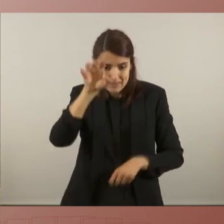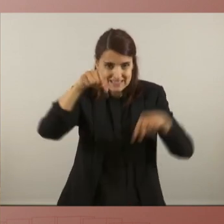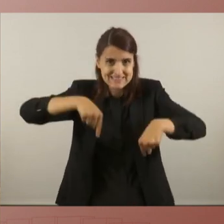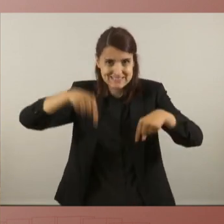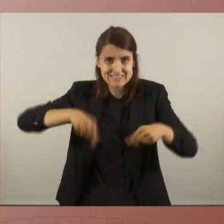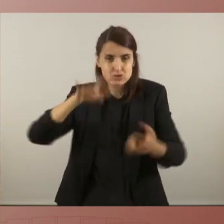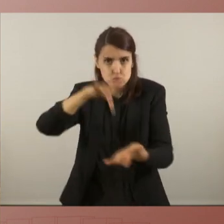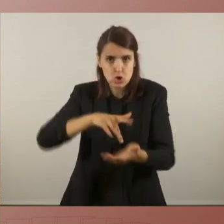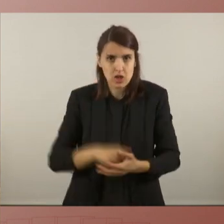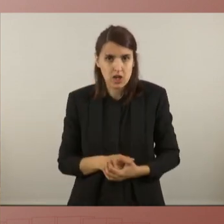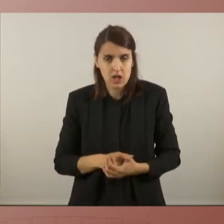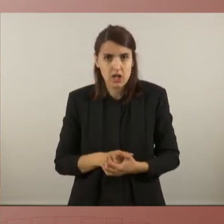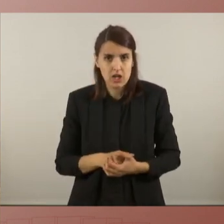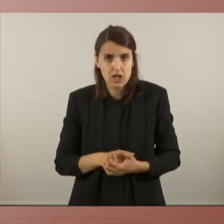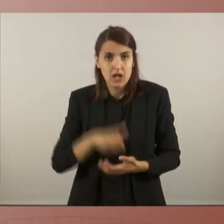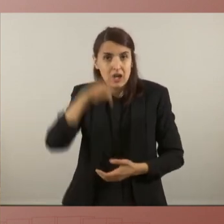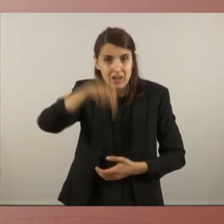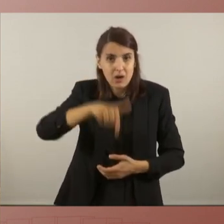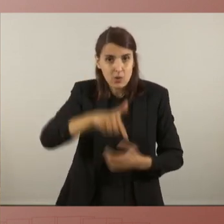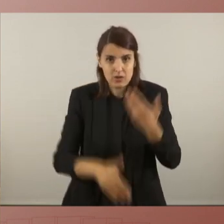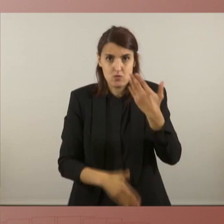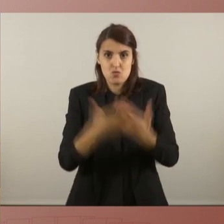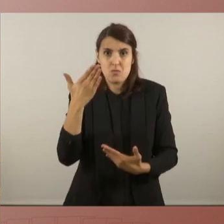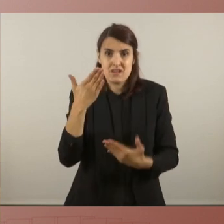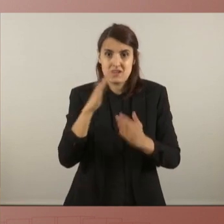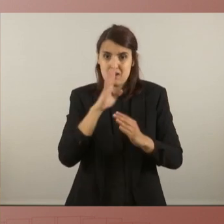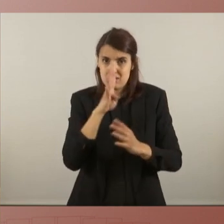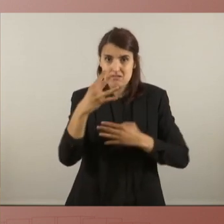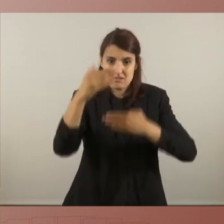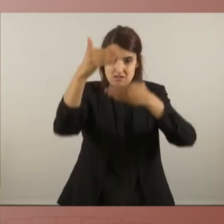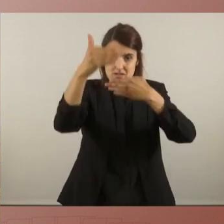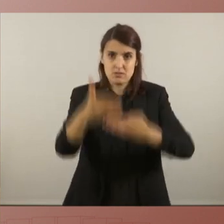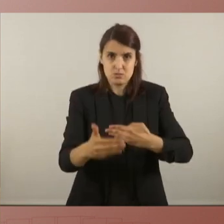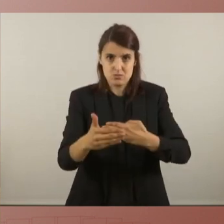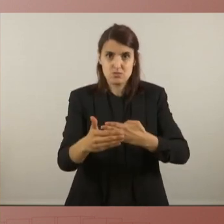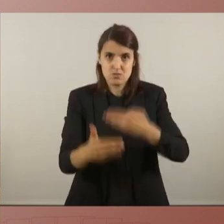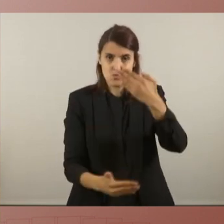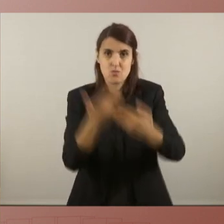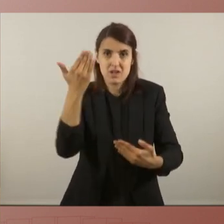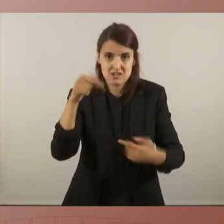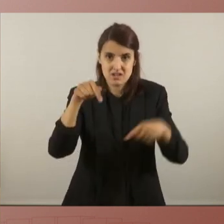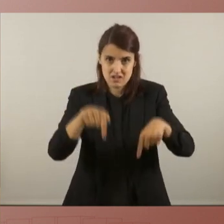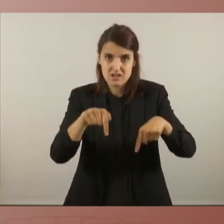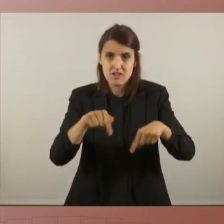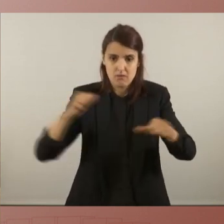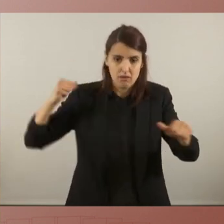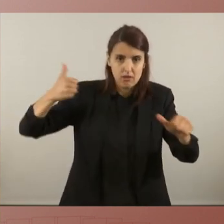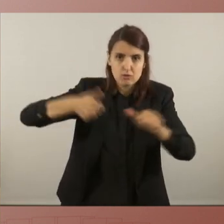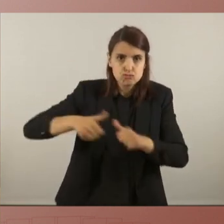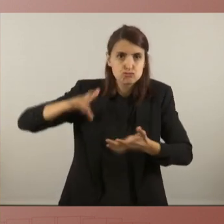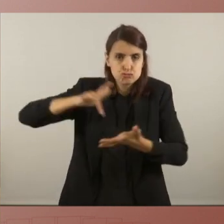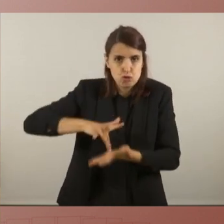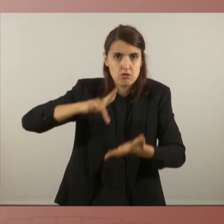encetem avui encetarem un nou full de ruta una nova legislatura en aquestes últimes setmanes